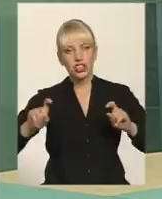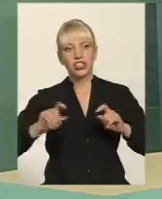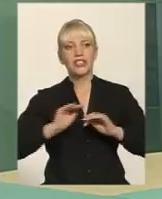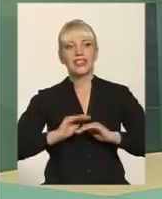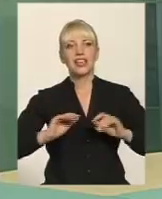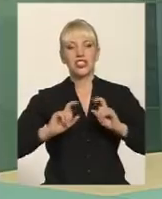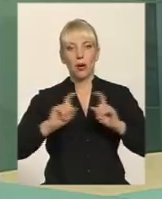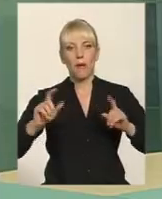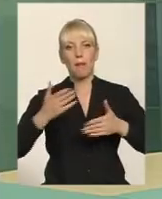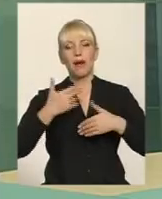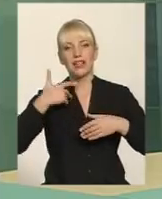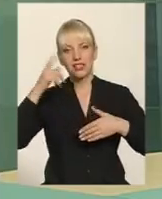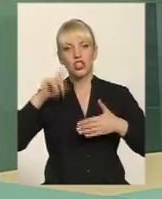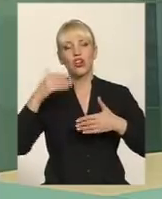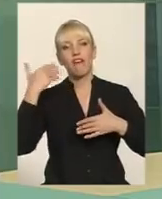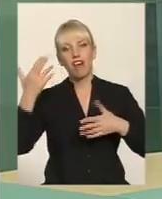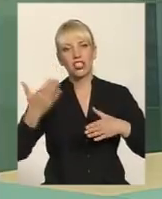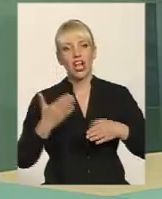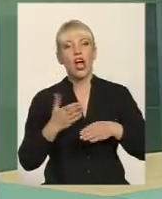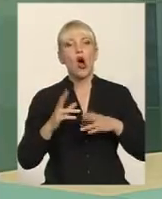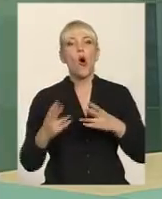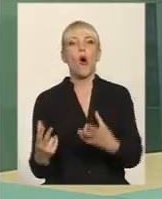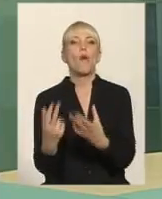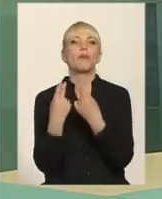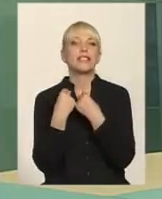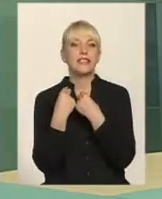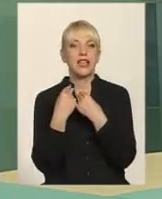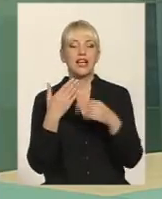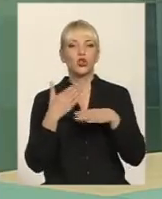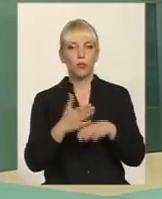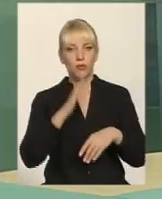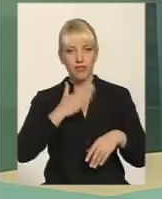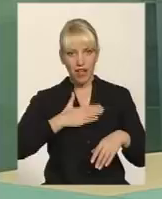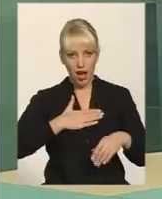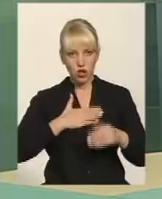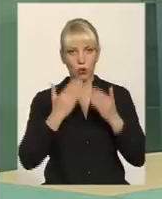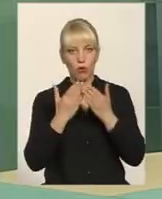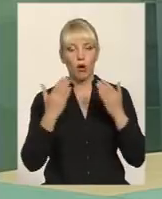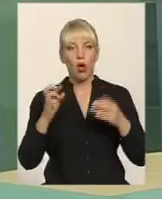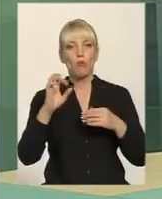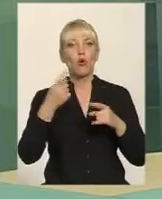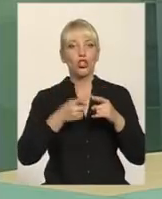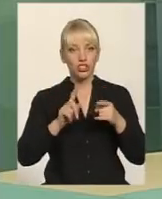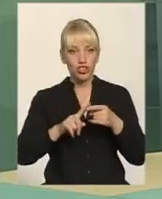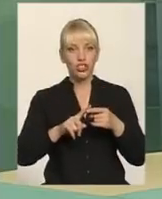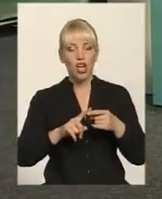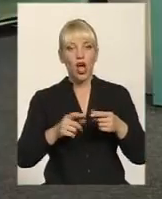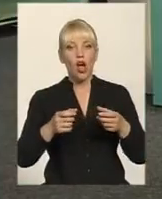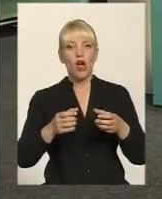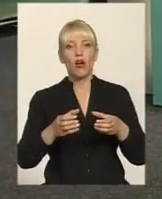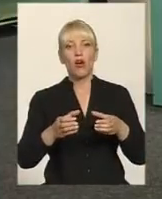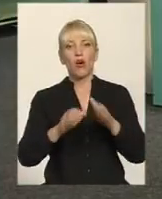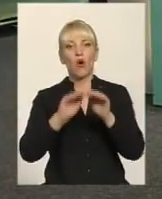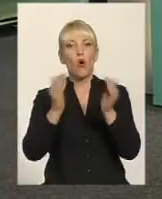Ваша обіцяна допомога нашому музею, оскільки наші горшки таки на коридорі стоять. А ще я хочу дати вам